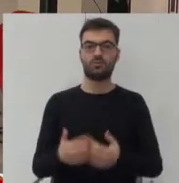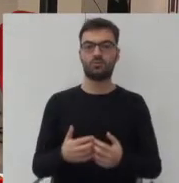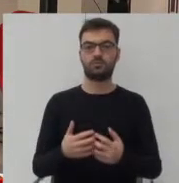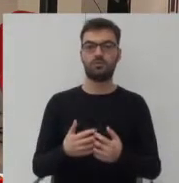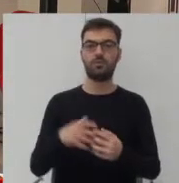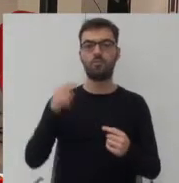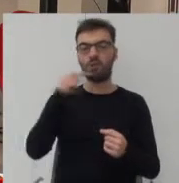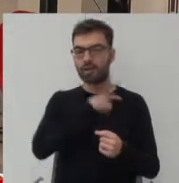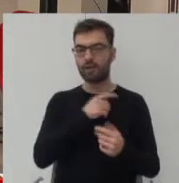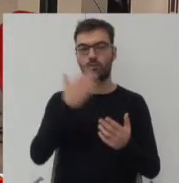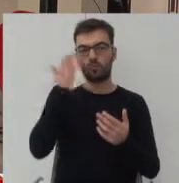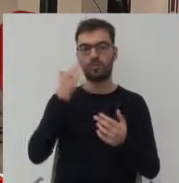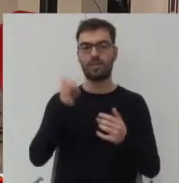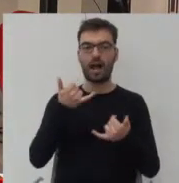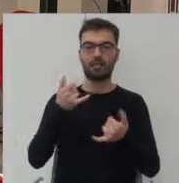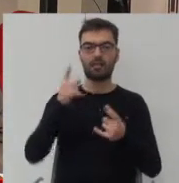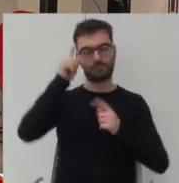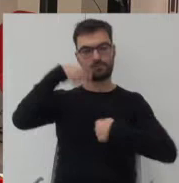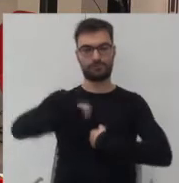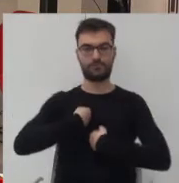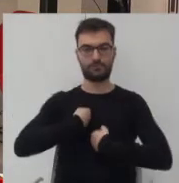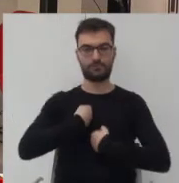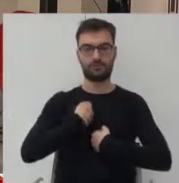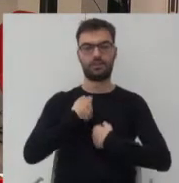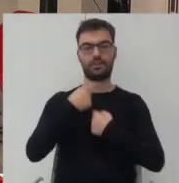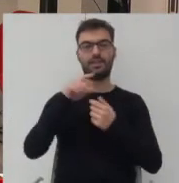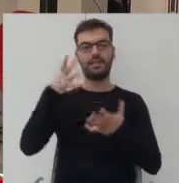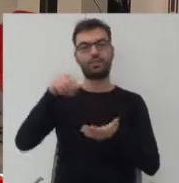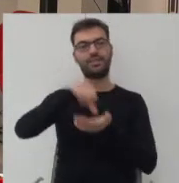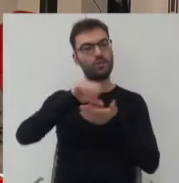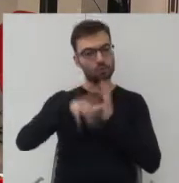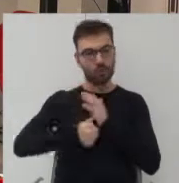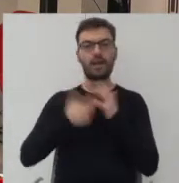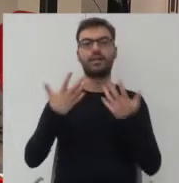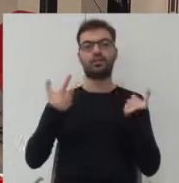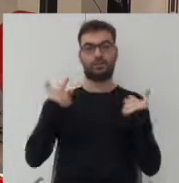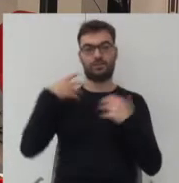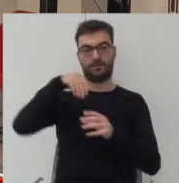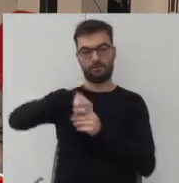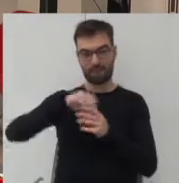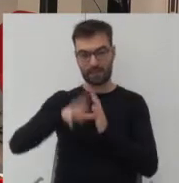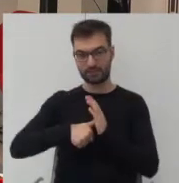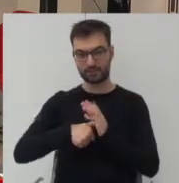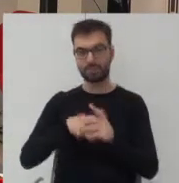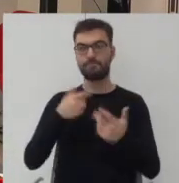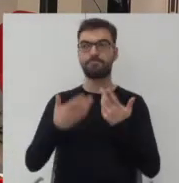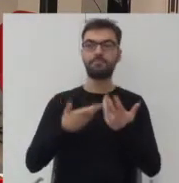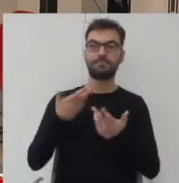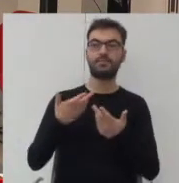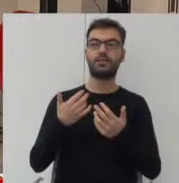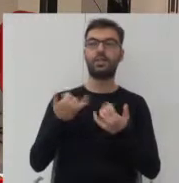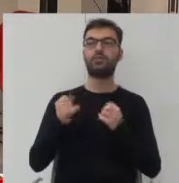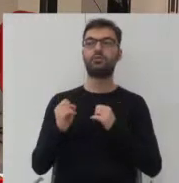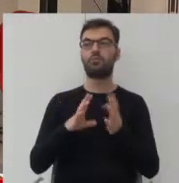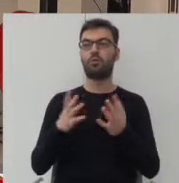umieć się, jakoś określić, chciałyby być centrum miasta, chciałyby żyć w mieście i w jakiś tam sposób